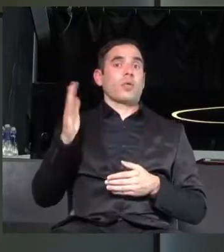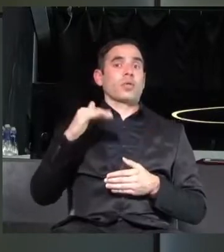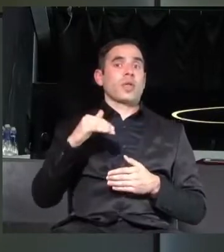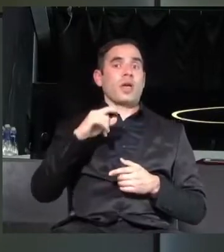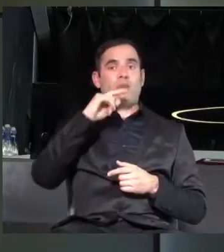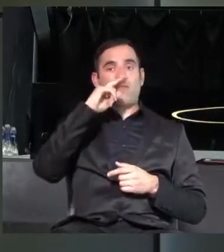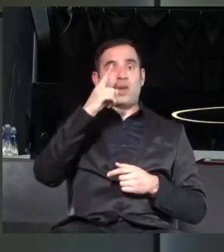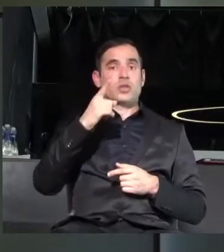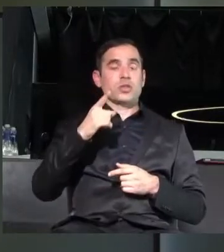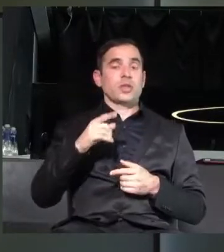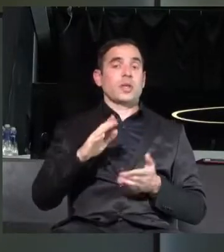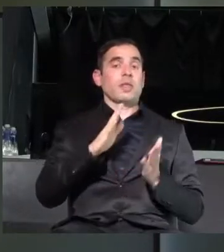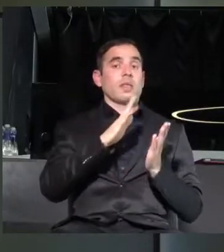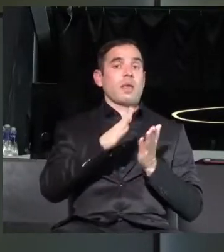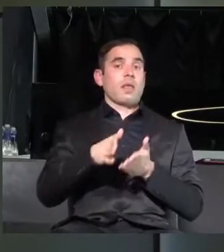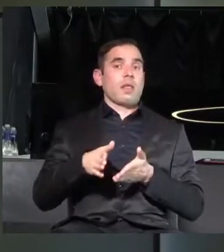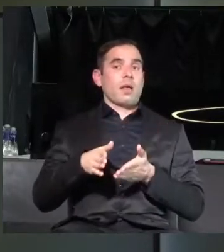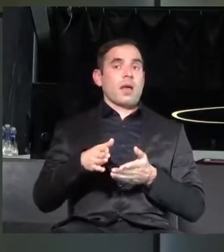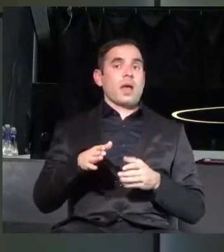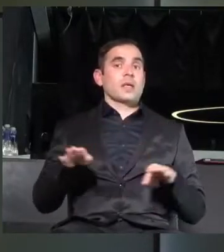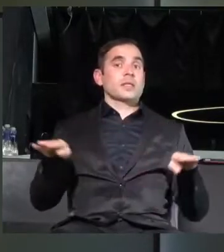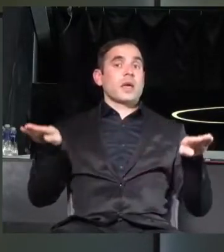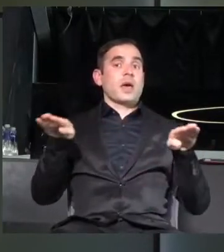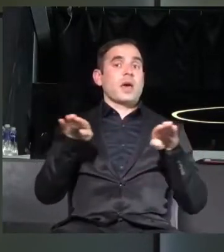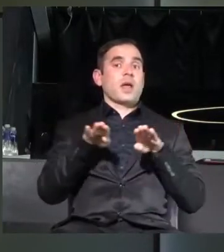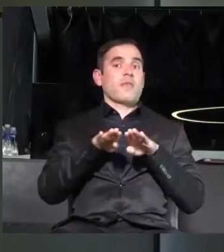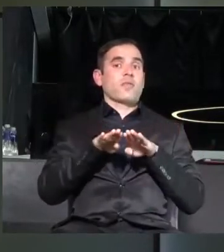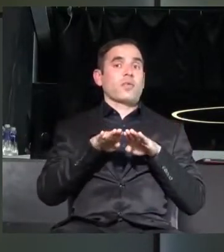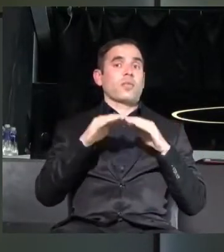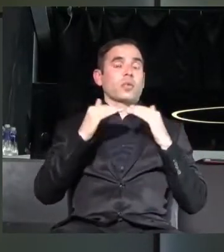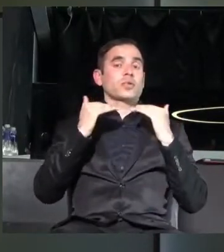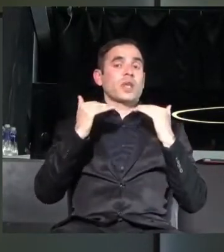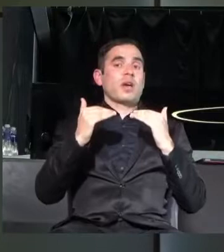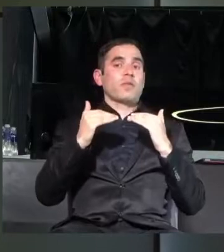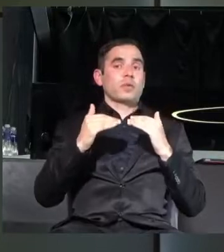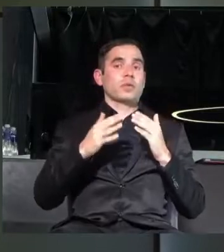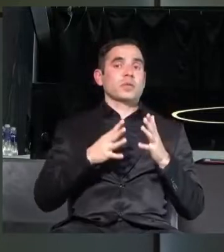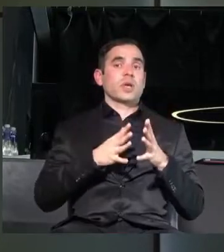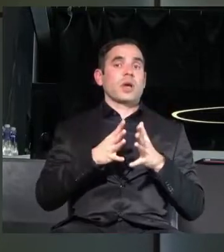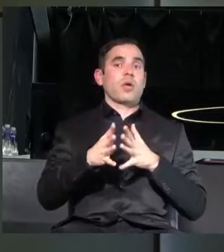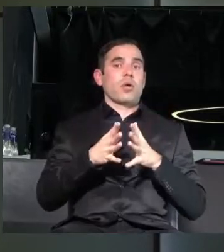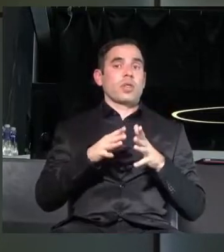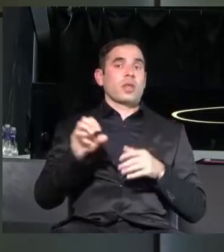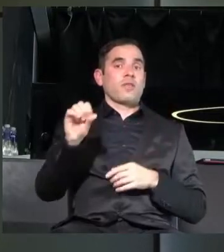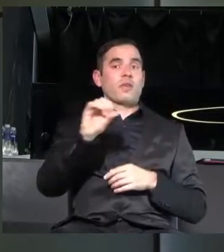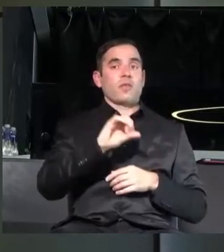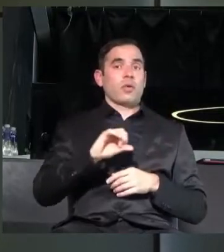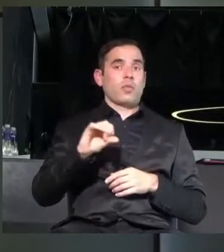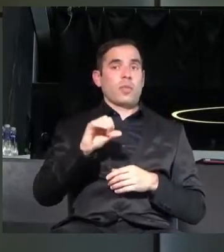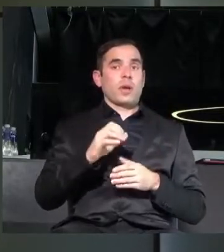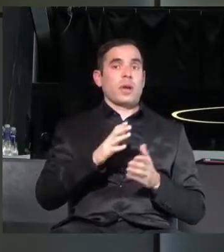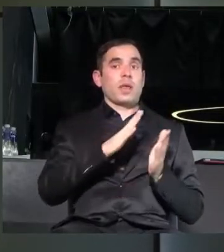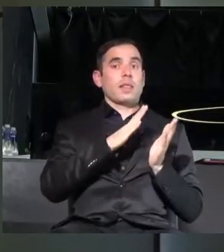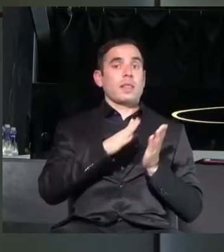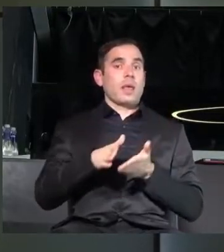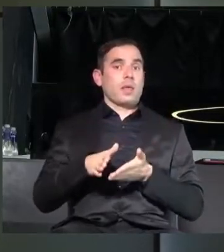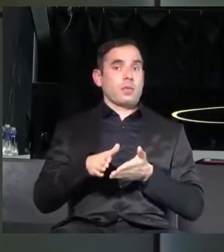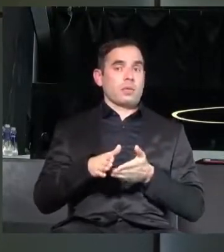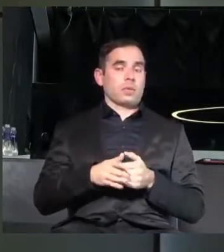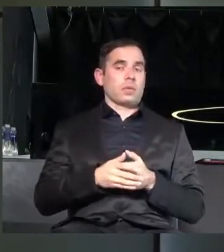големи дела за равнопоставеност на лъгбата и хората в Европа. Дело, което